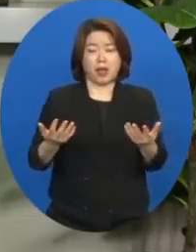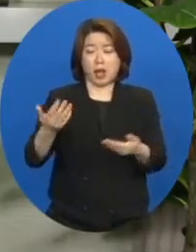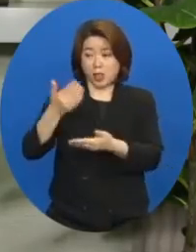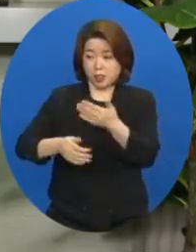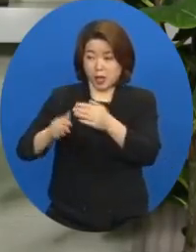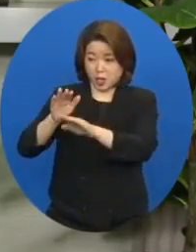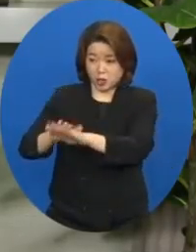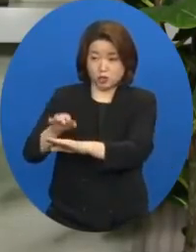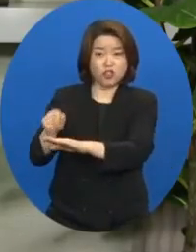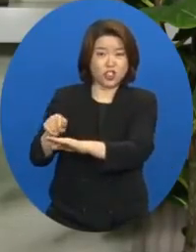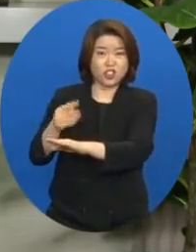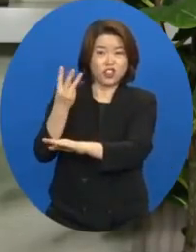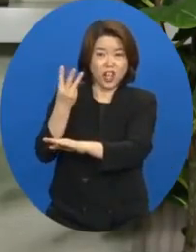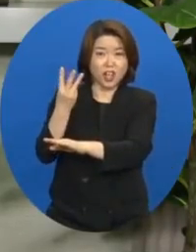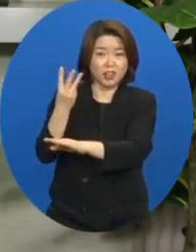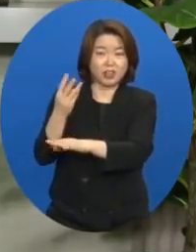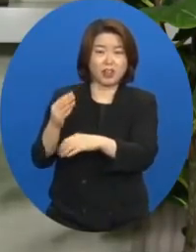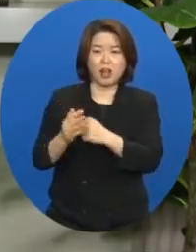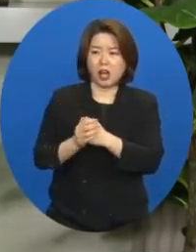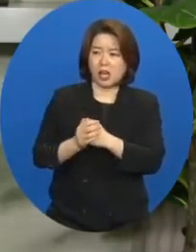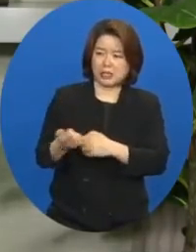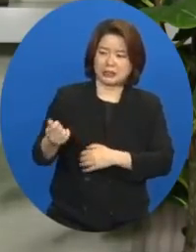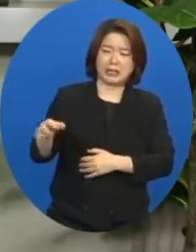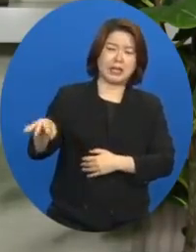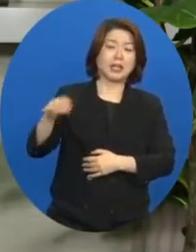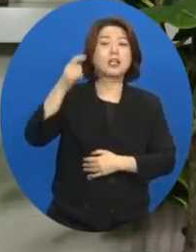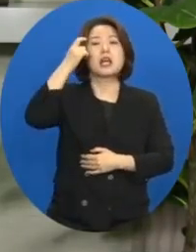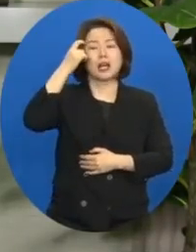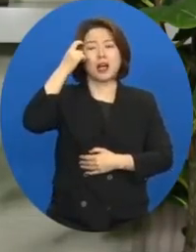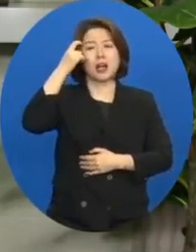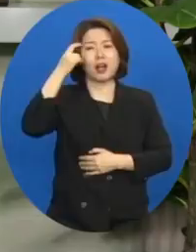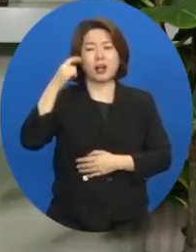것이 있었던 것을 작게 여겼던 거죠.